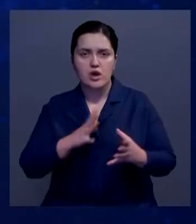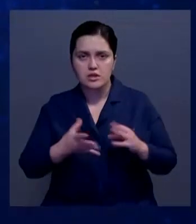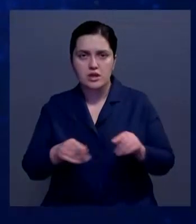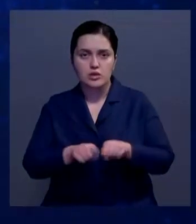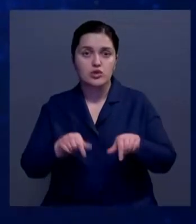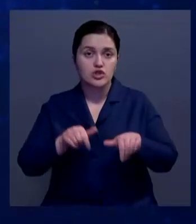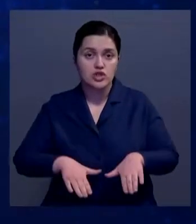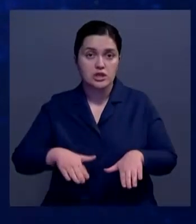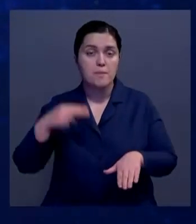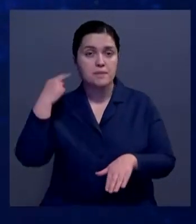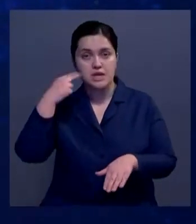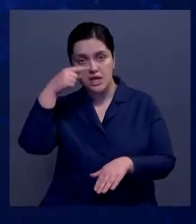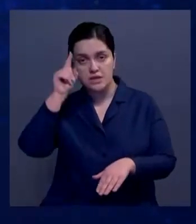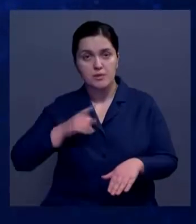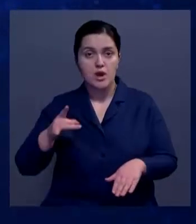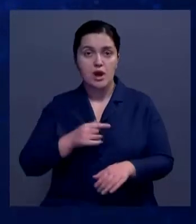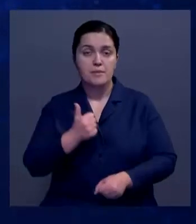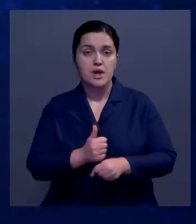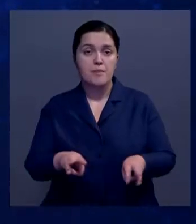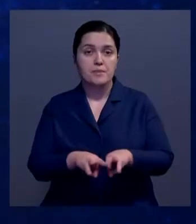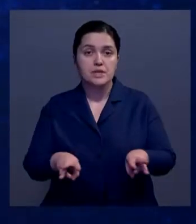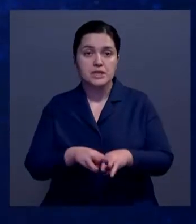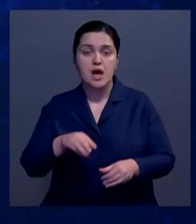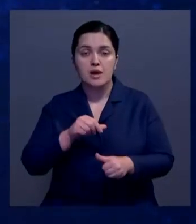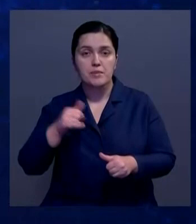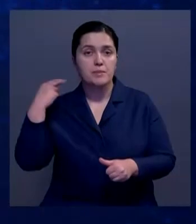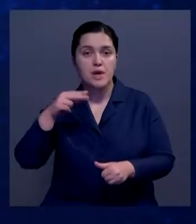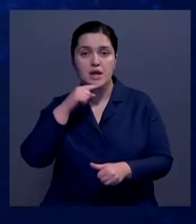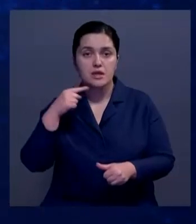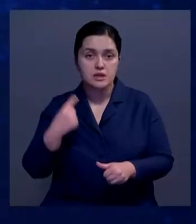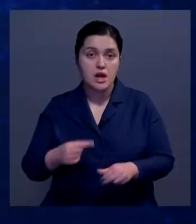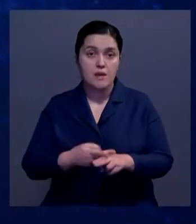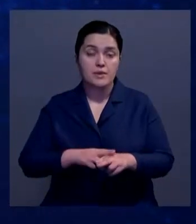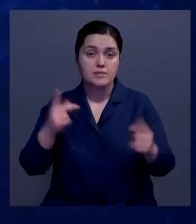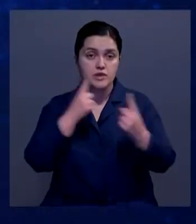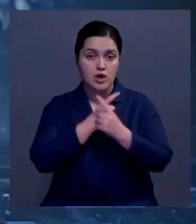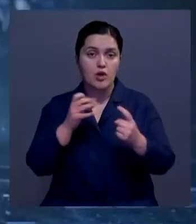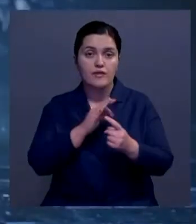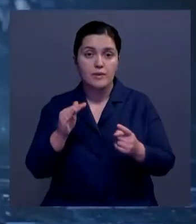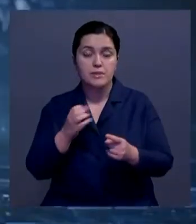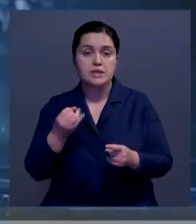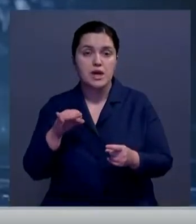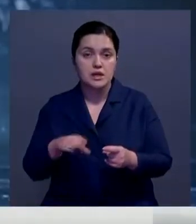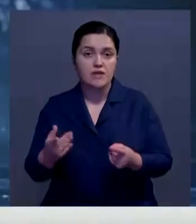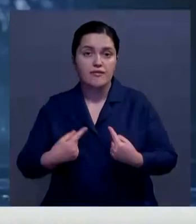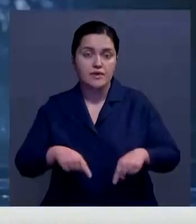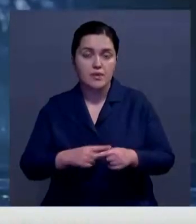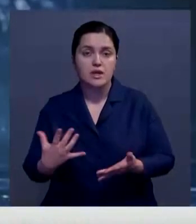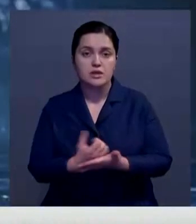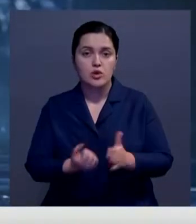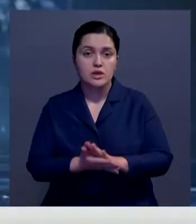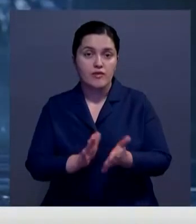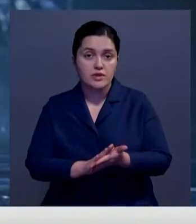Азербайджанской республики, премьер-министра республики Армения и президента Российской Федерации. Об этом сообщается на официальном сайте ведомства.